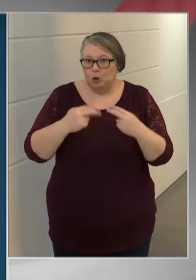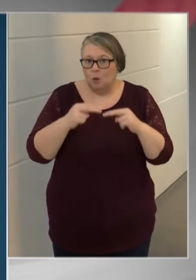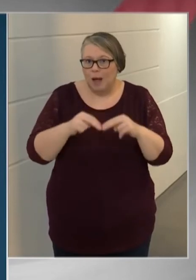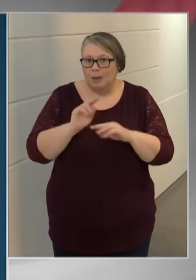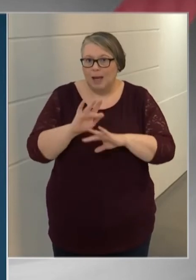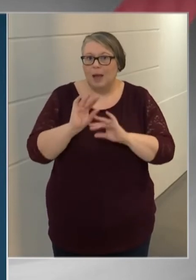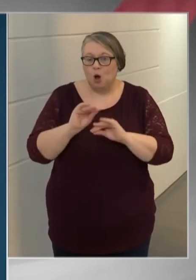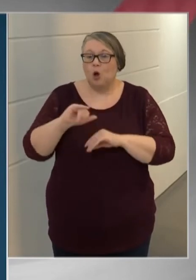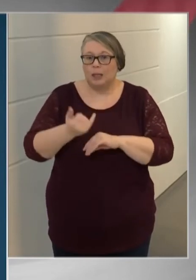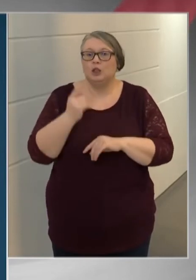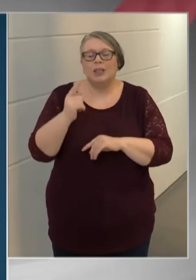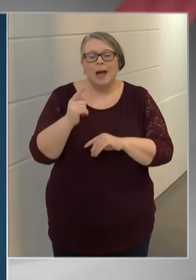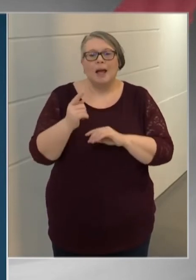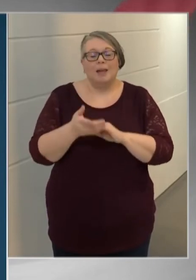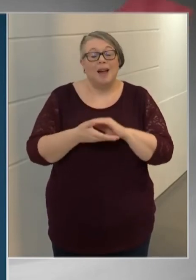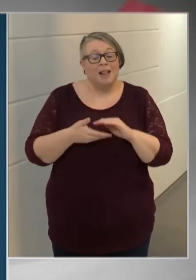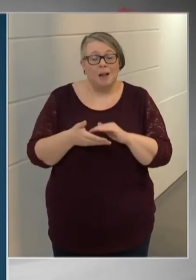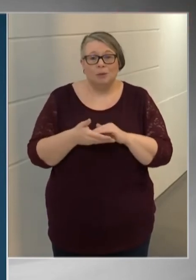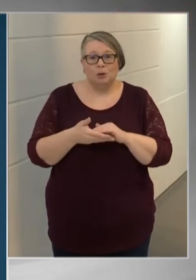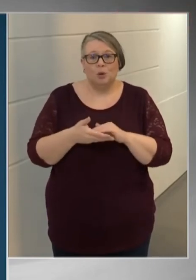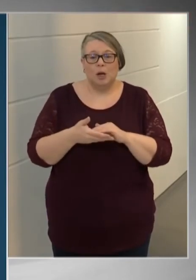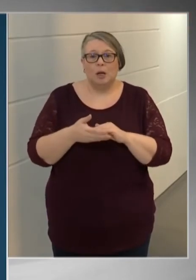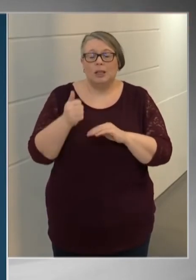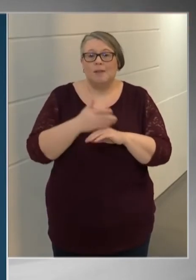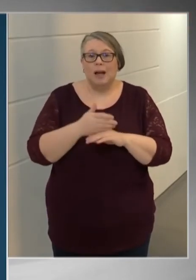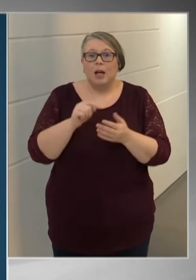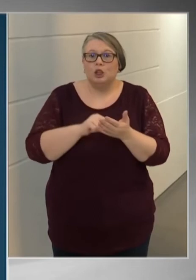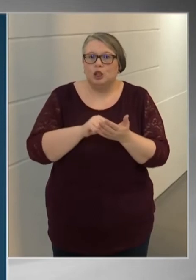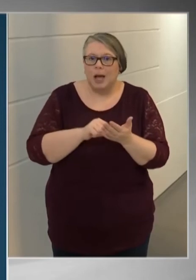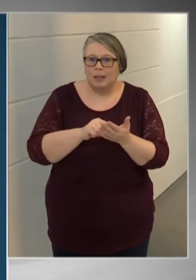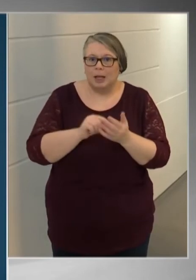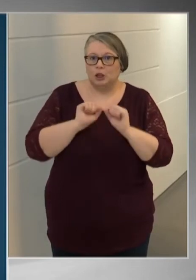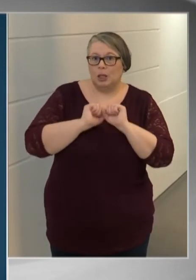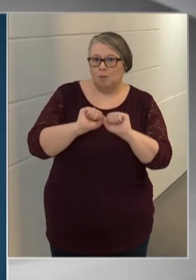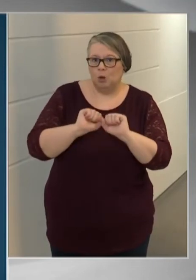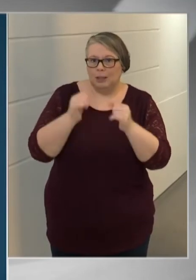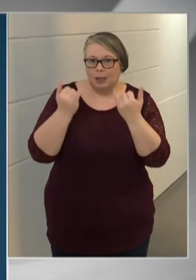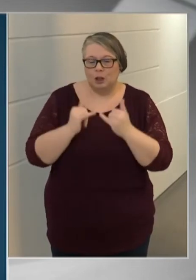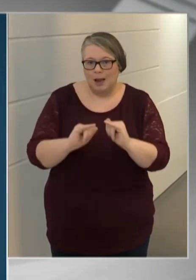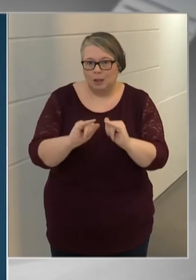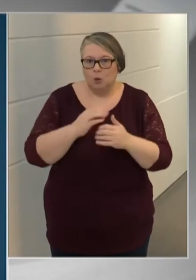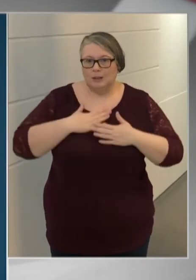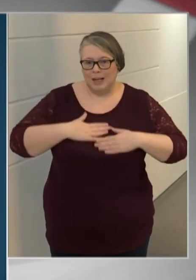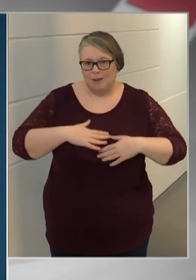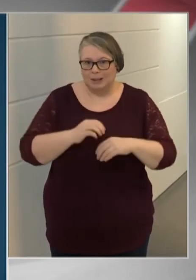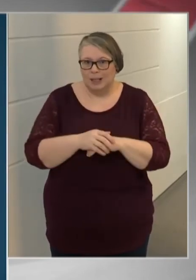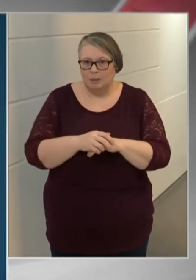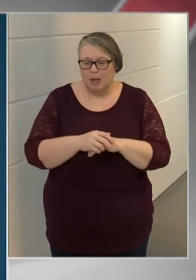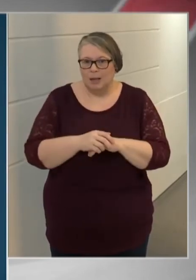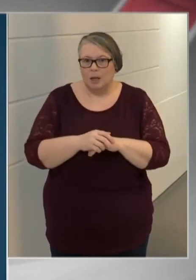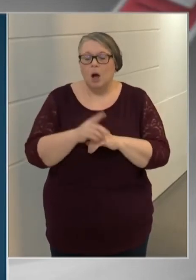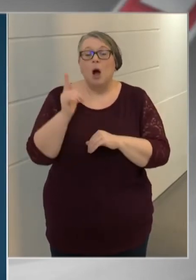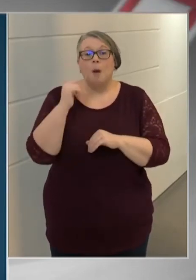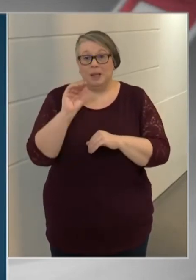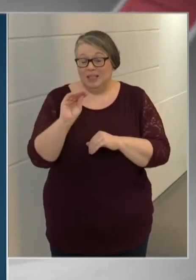ellenanyag, de jellemzően az úgynevezett sejtes immunitás indul meg a szervezetben. Ez